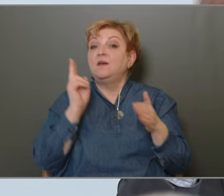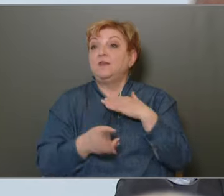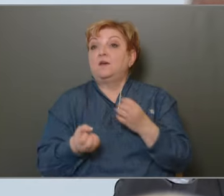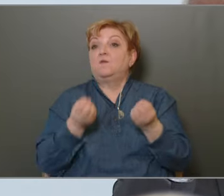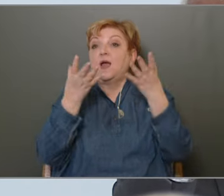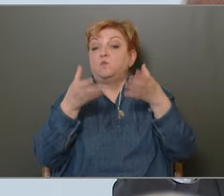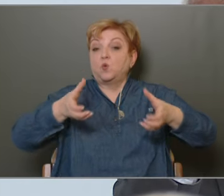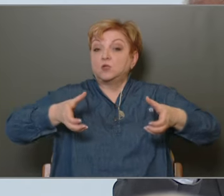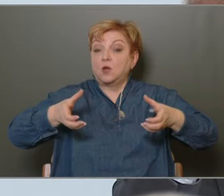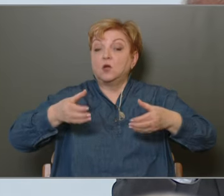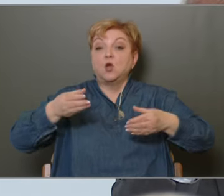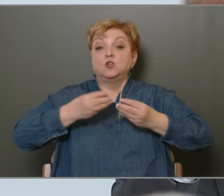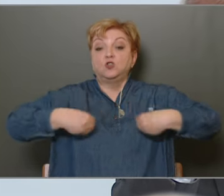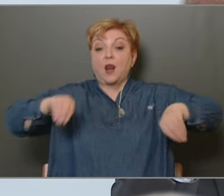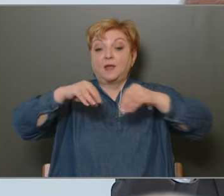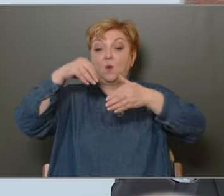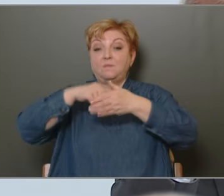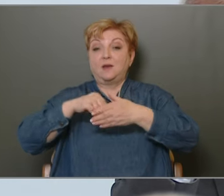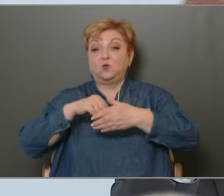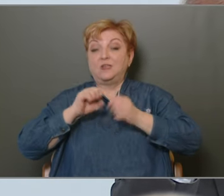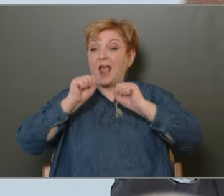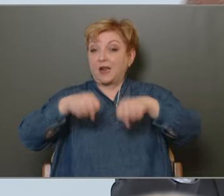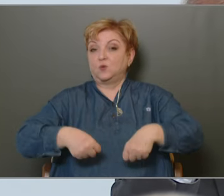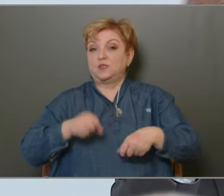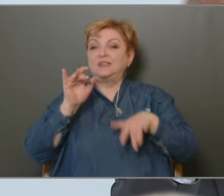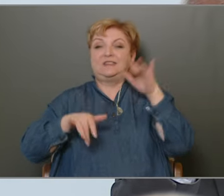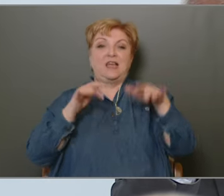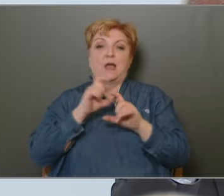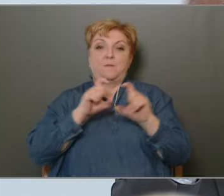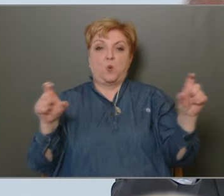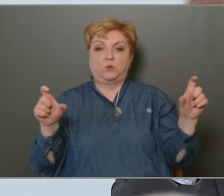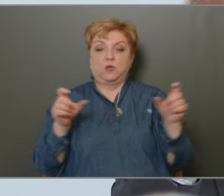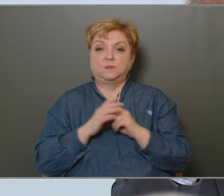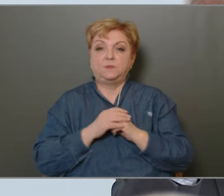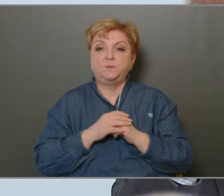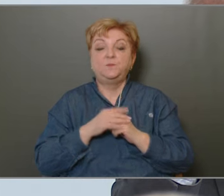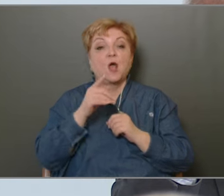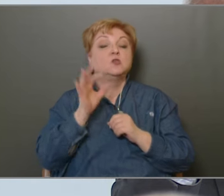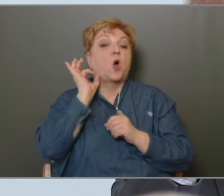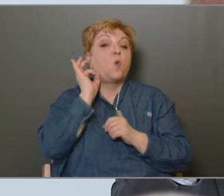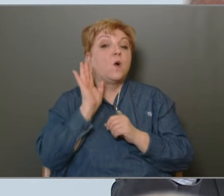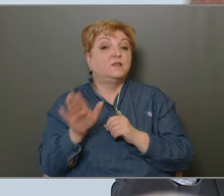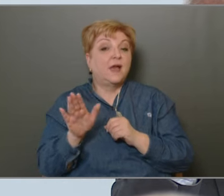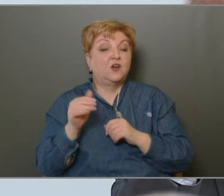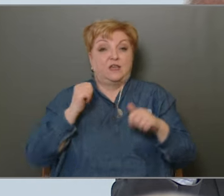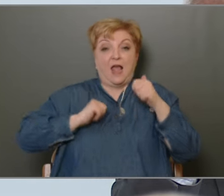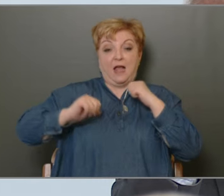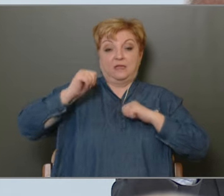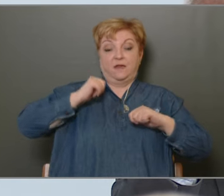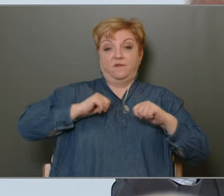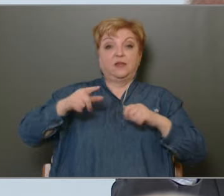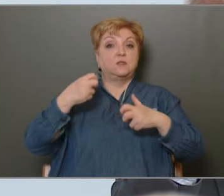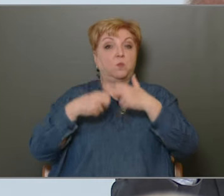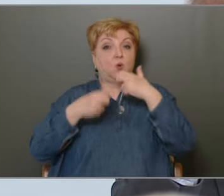felbukkan az anyagban a családon belül erőszak Erről is szeretnék néhány mondatot szólni Ugye azok a hölgyek, akik elszenvedik ezeket a